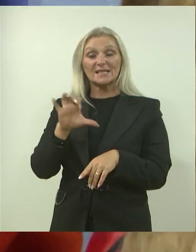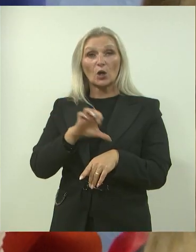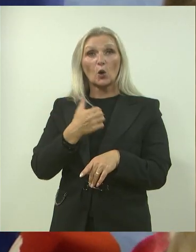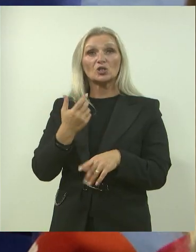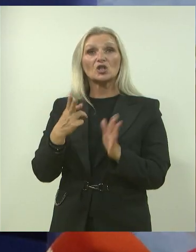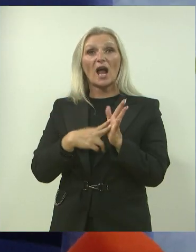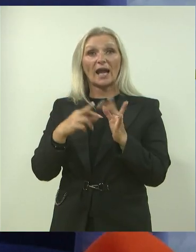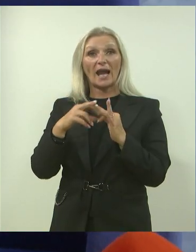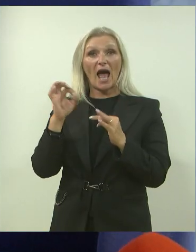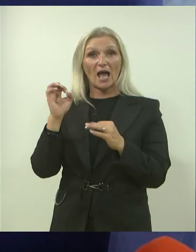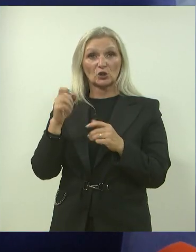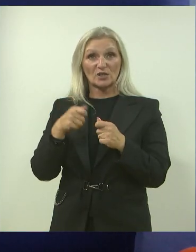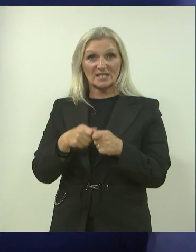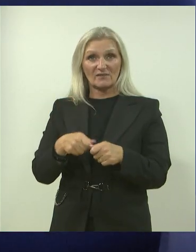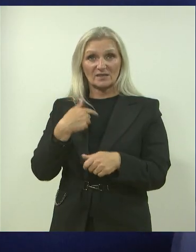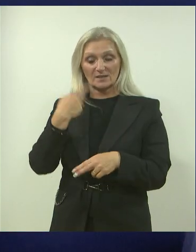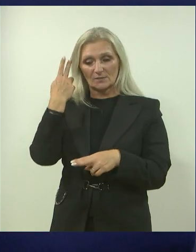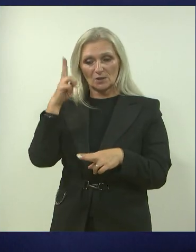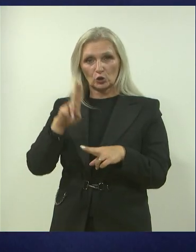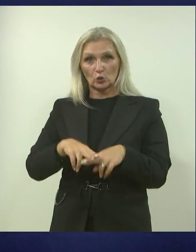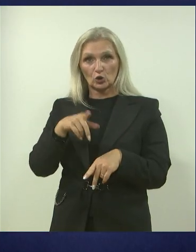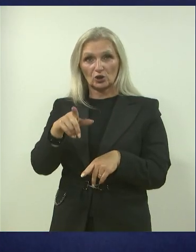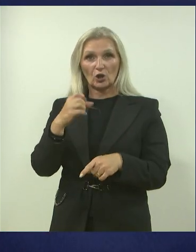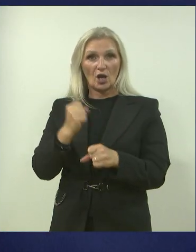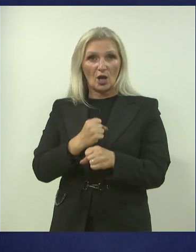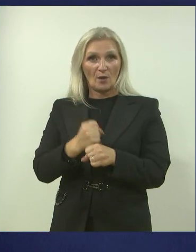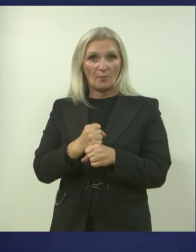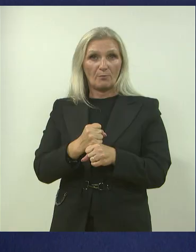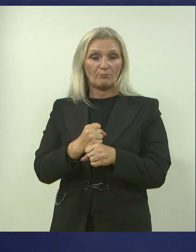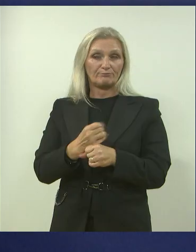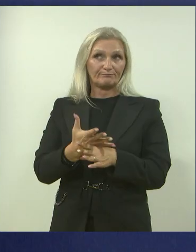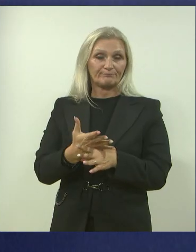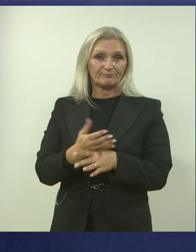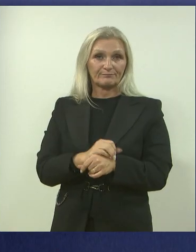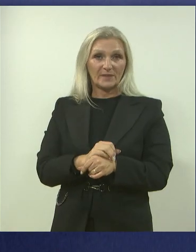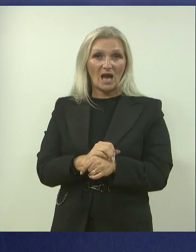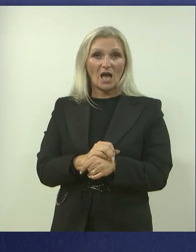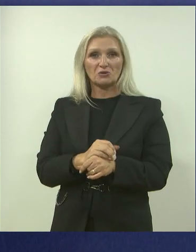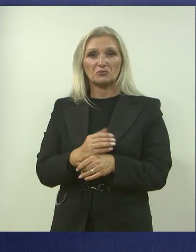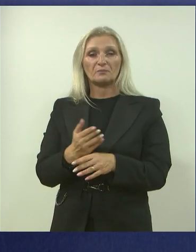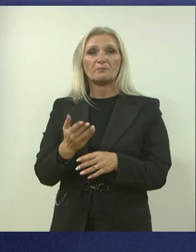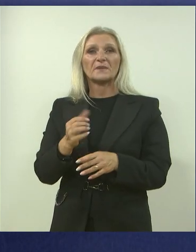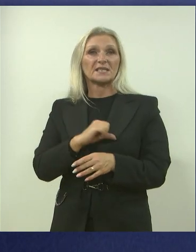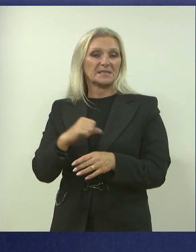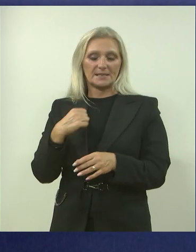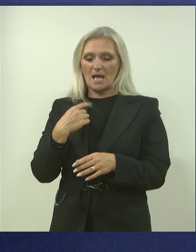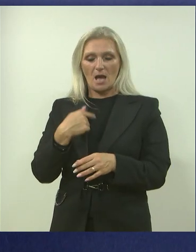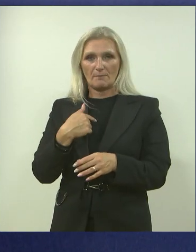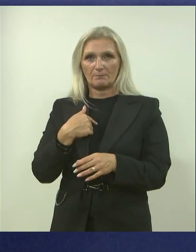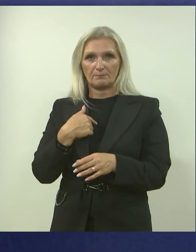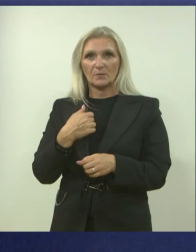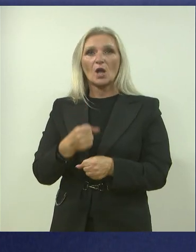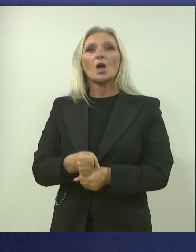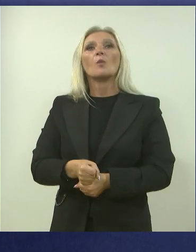NATO Saveza. sam se odlučio na taj poduhvat, potfat, kako bi ga nazvali. Samostalno, naravno, uz